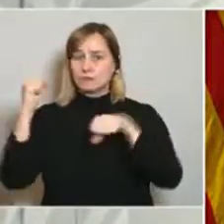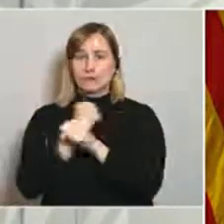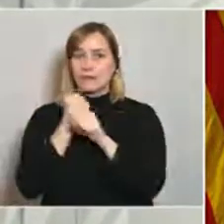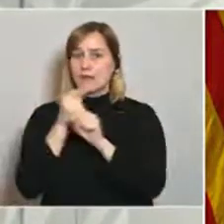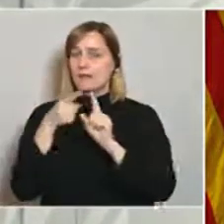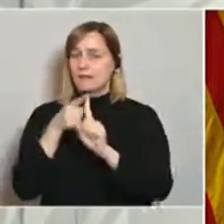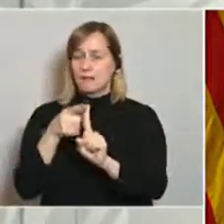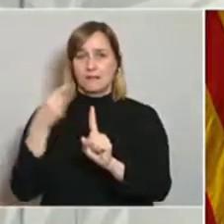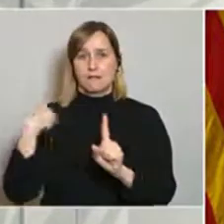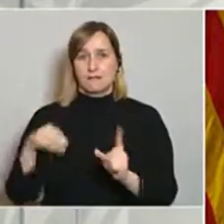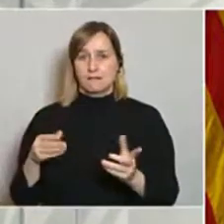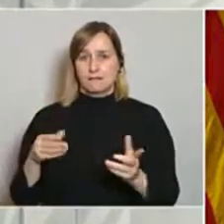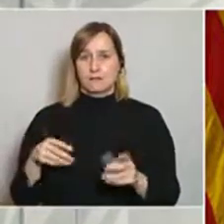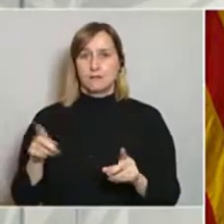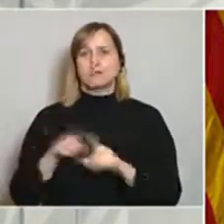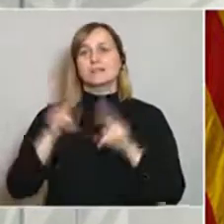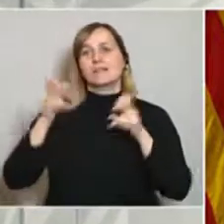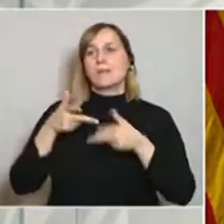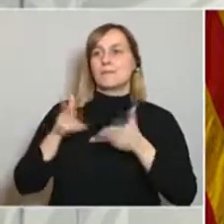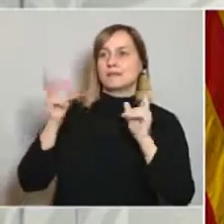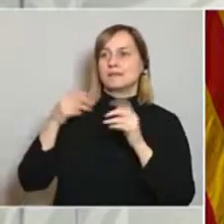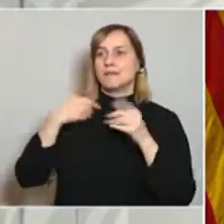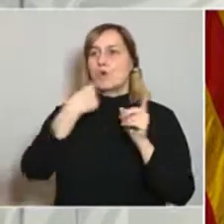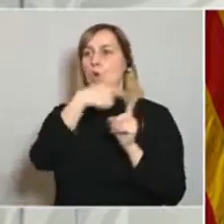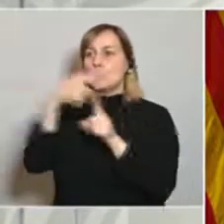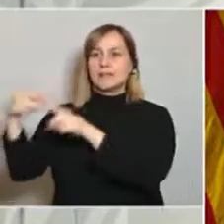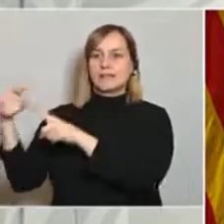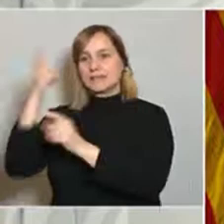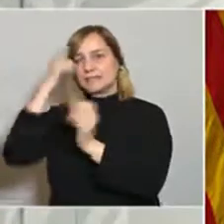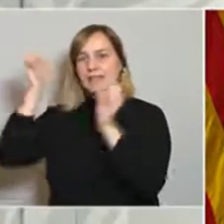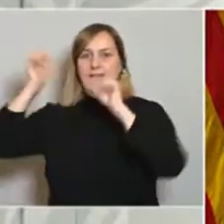com a permís i com a objectes i com a decisions